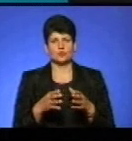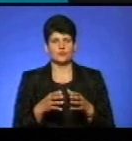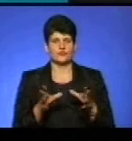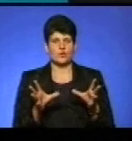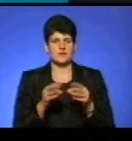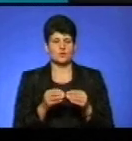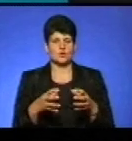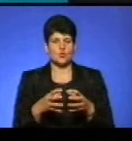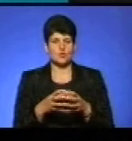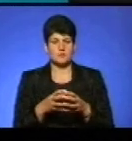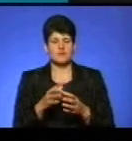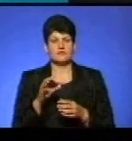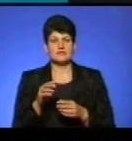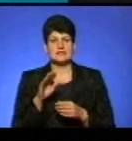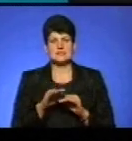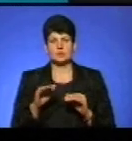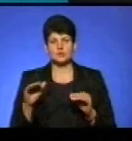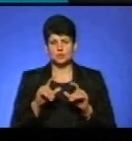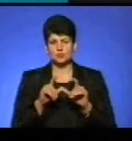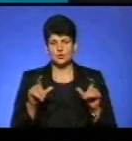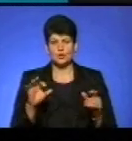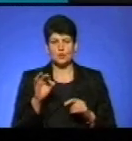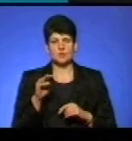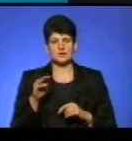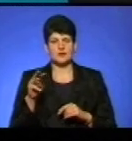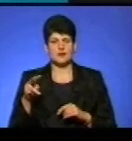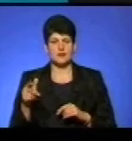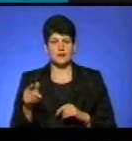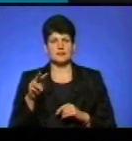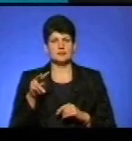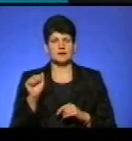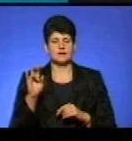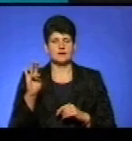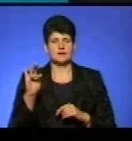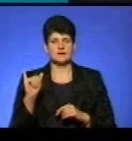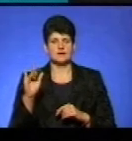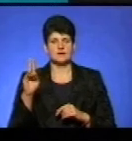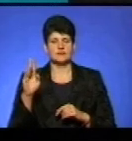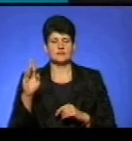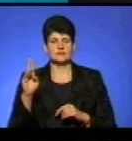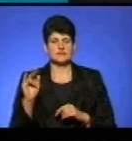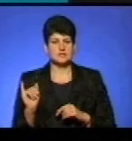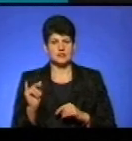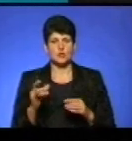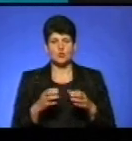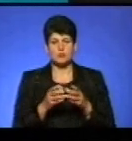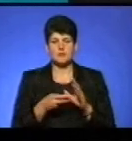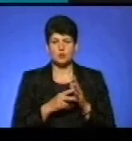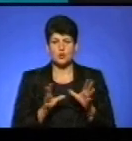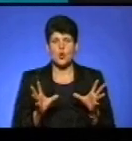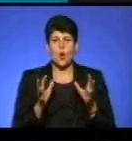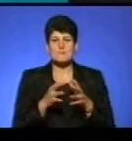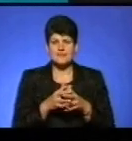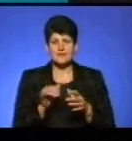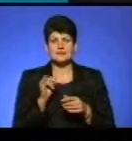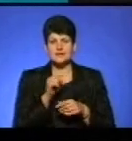Лановецької ОТГ? Про це будемо говорити сьогодні. Матері Лановецької ОТГ у бурені тим, що групи планують об'єднати, і за їхніми